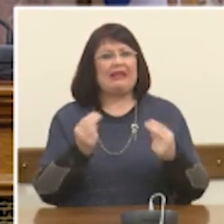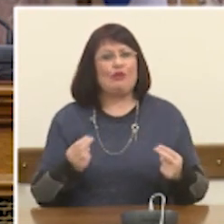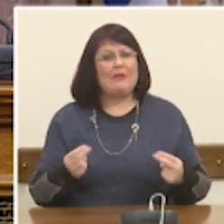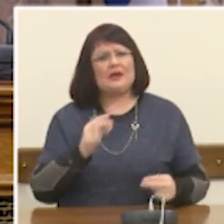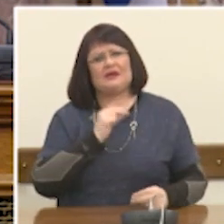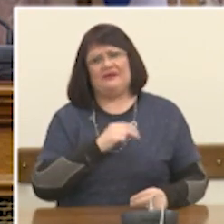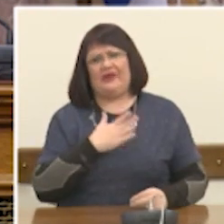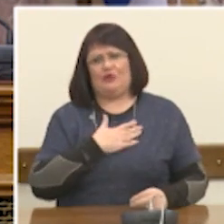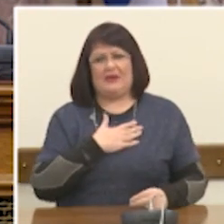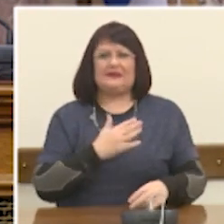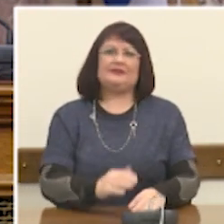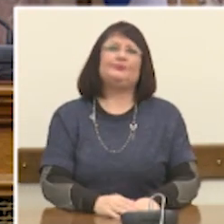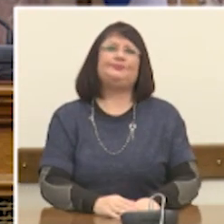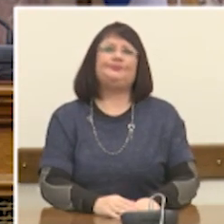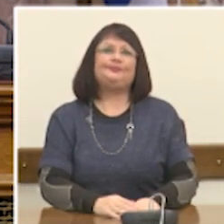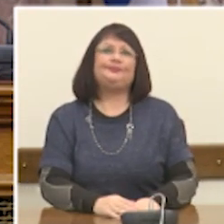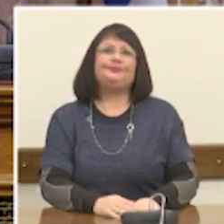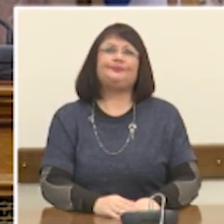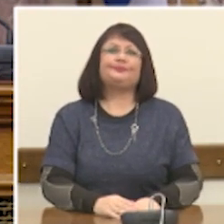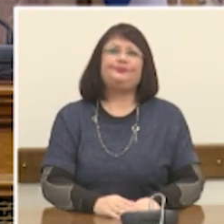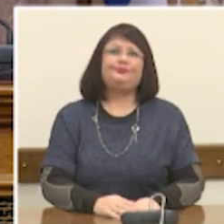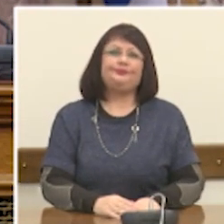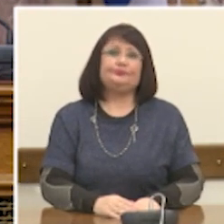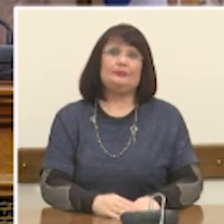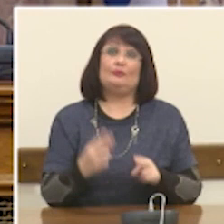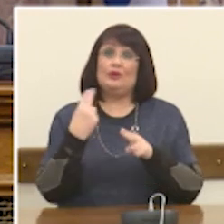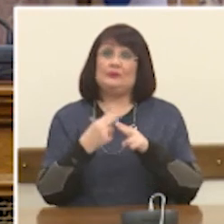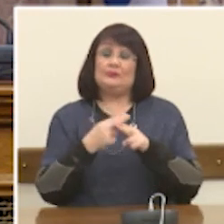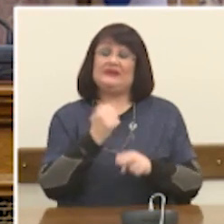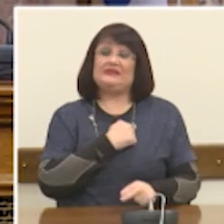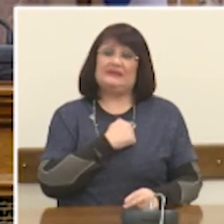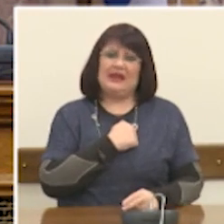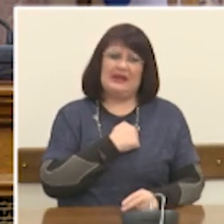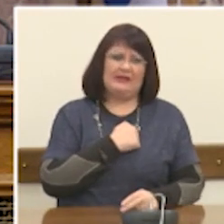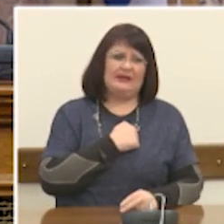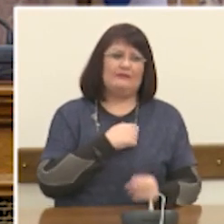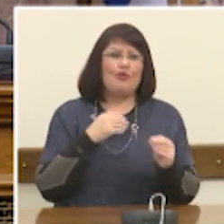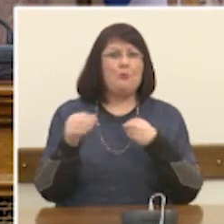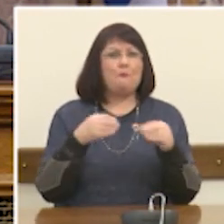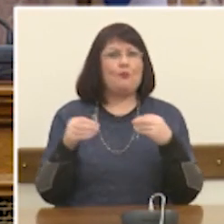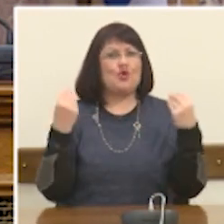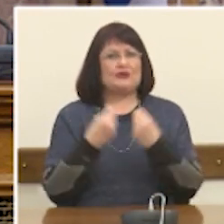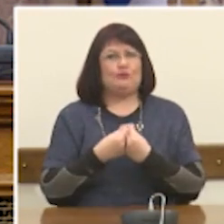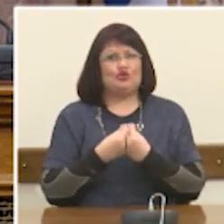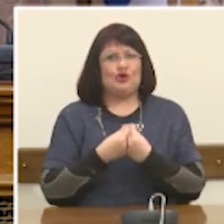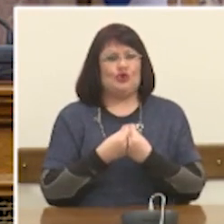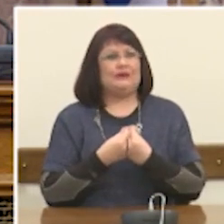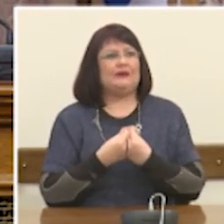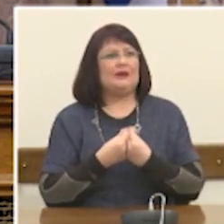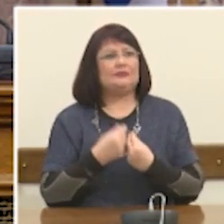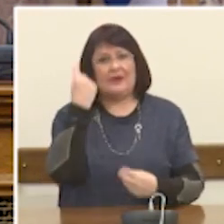Αποδίδω πολύ μεγάλη σημασία στην αρετή της προσαρμοστικότητας σε ατομικό,